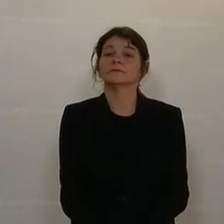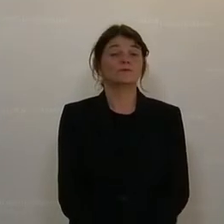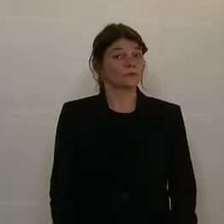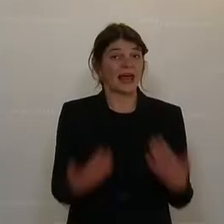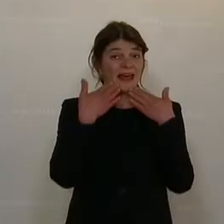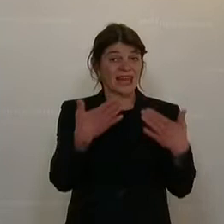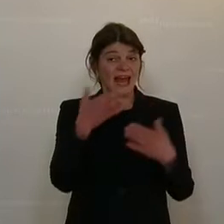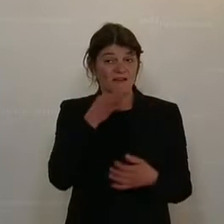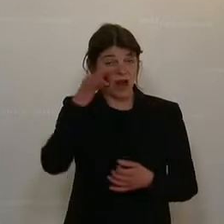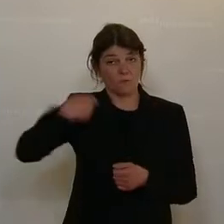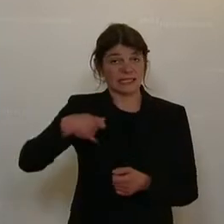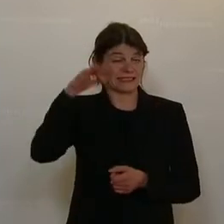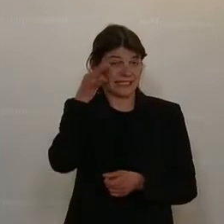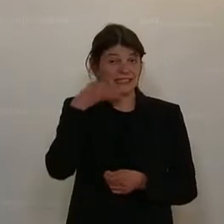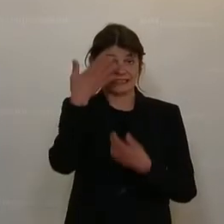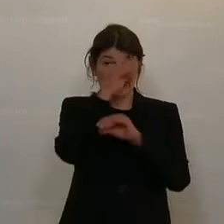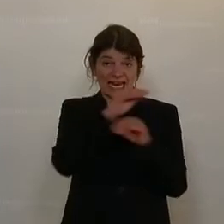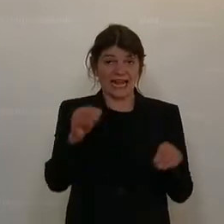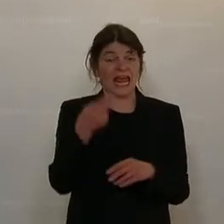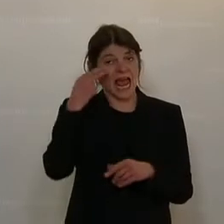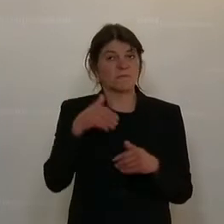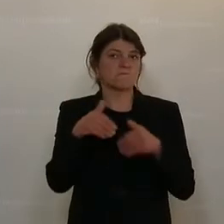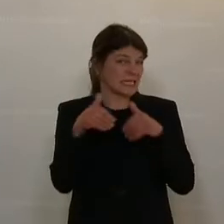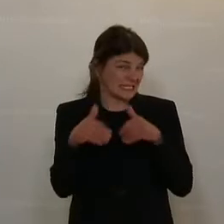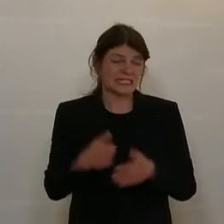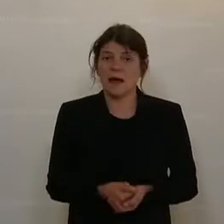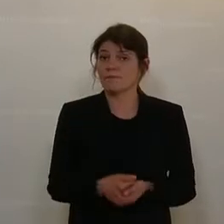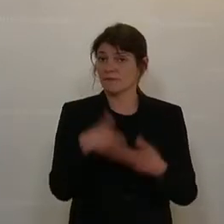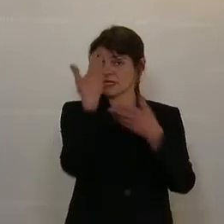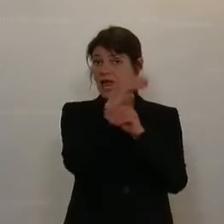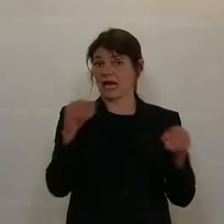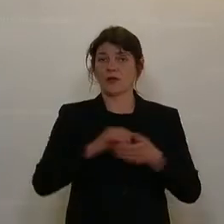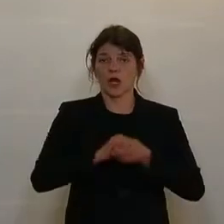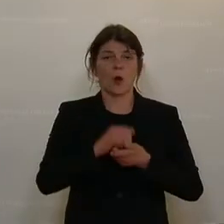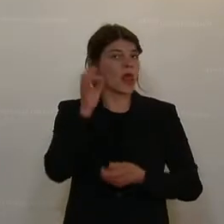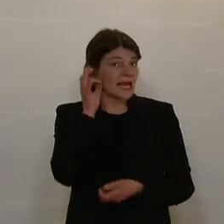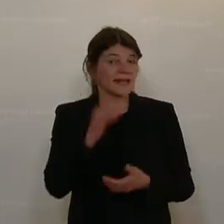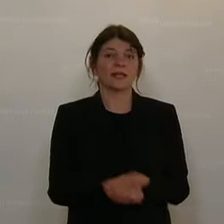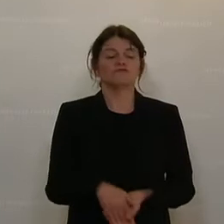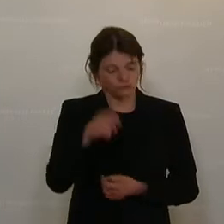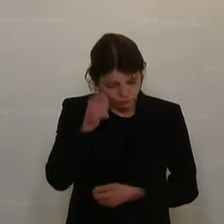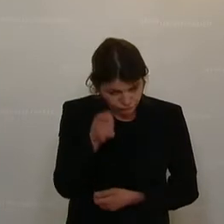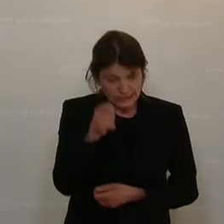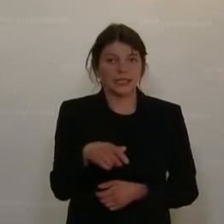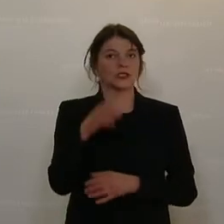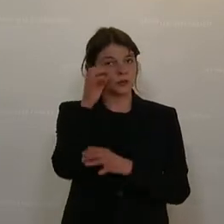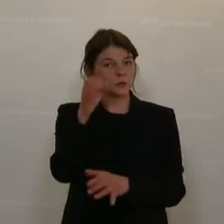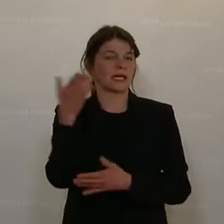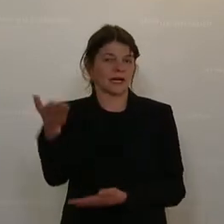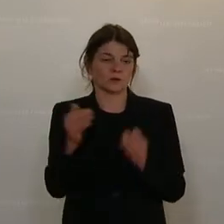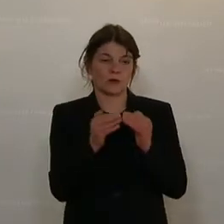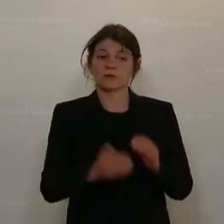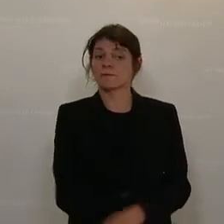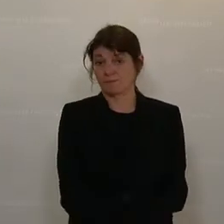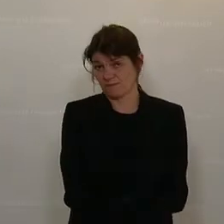Danke Frau Präsidentin, sehr geehrter Herr Minister, sehr geehrte Kolleginnen und wertgeschätzte Zuseherinnen zu Hause.